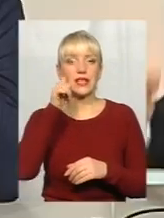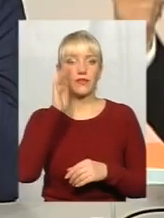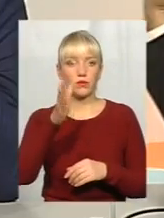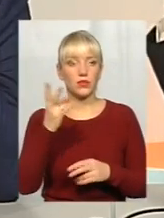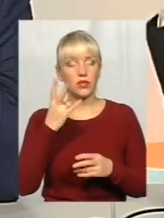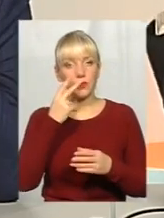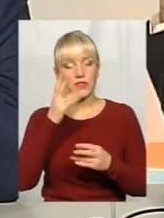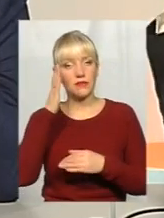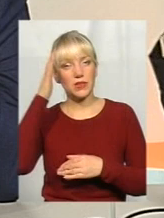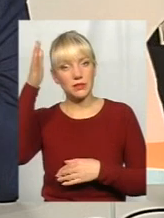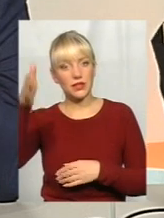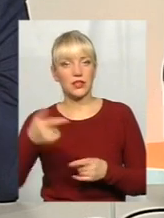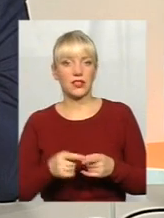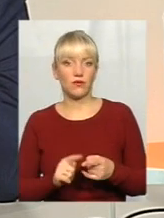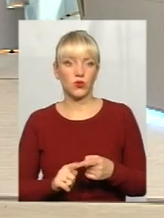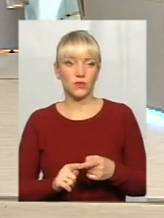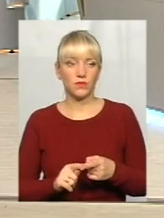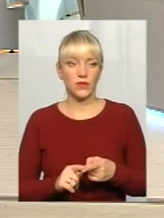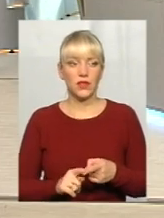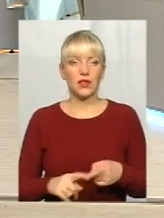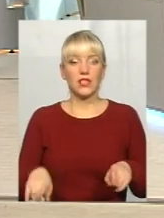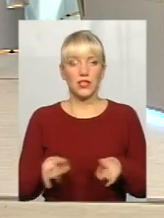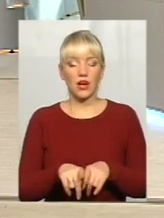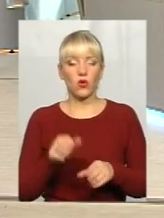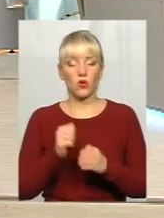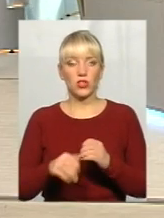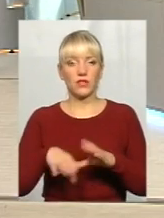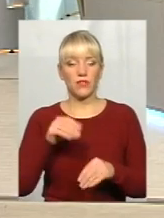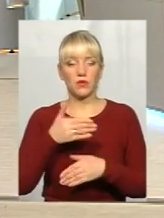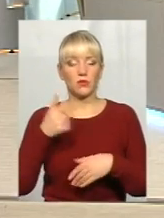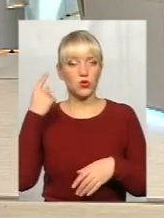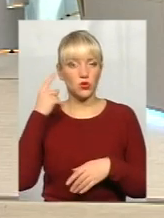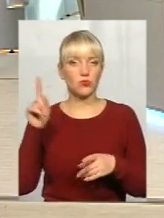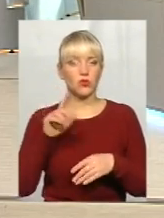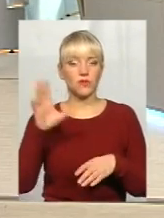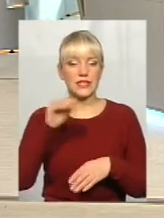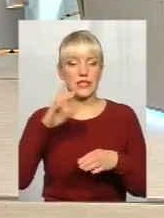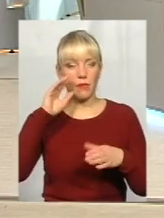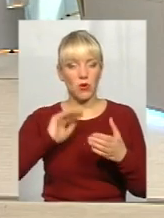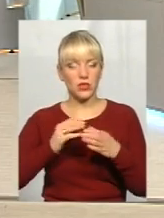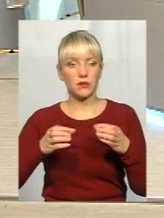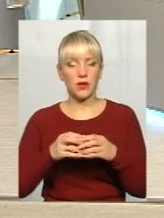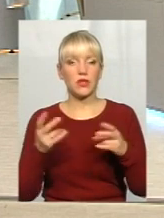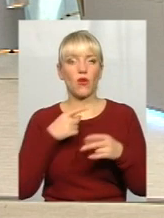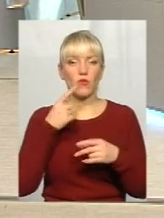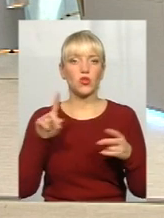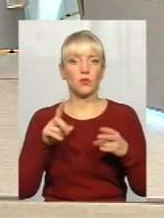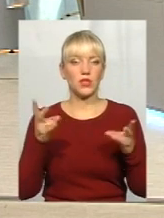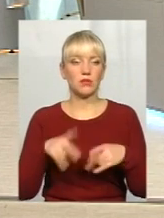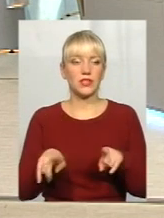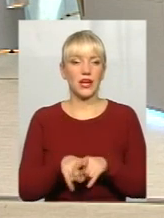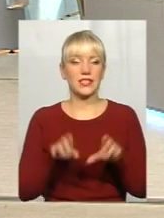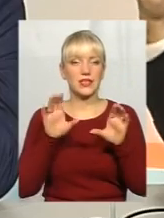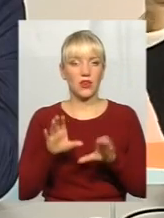дивитися у перспективу, і маючи от такий приклад. тому, що кожні вибори ми чуємо про те, що всі партії декларують, що потрібен нам такий закон.